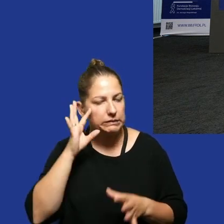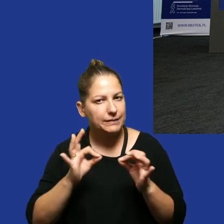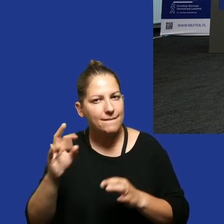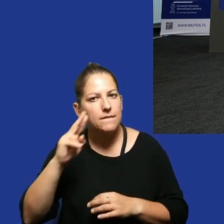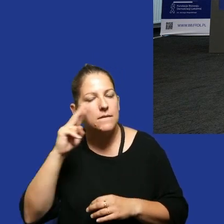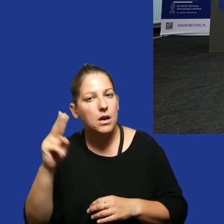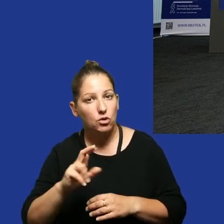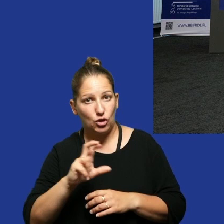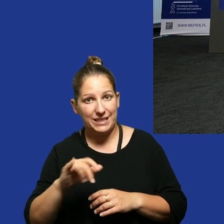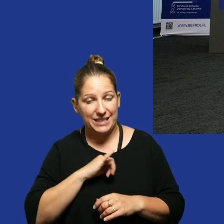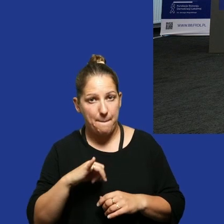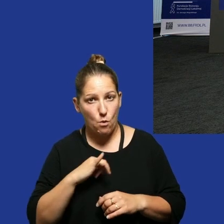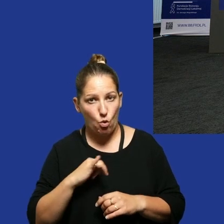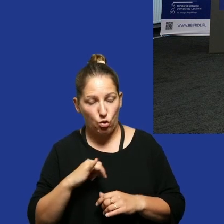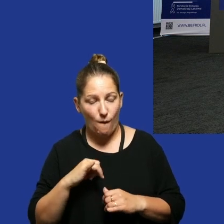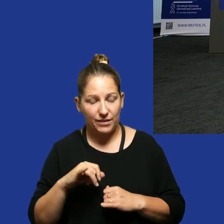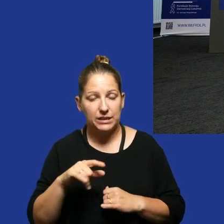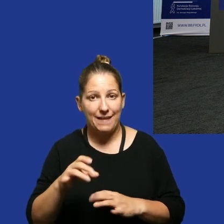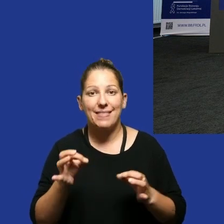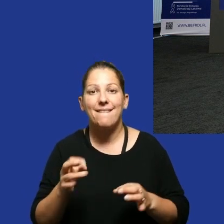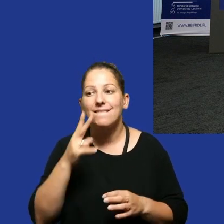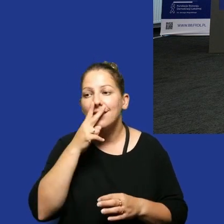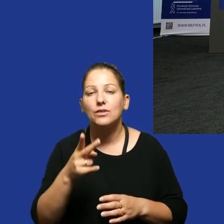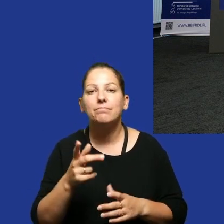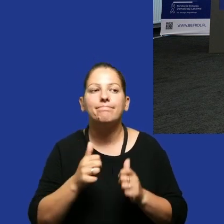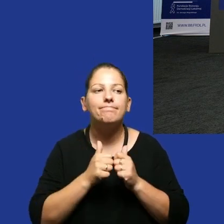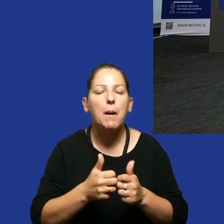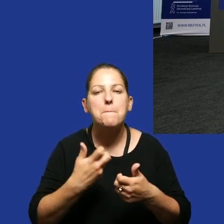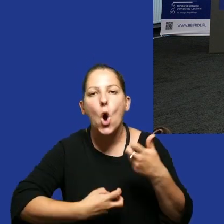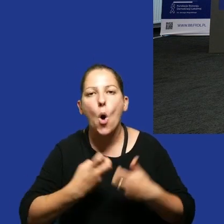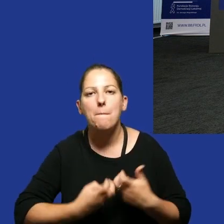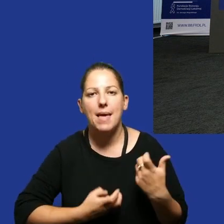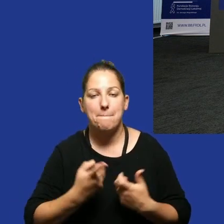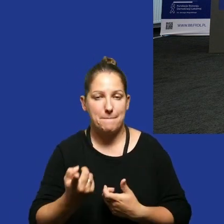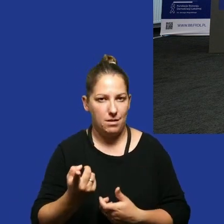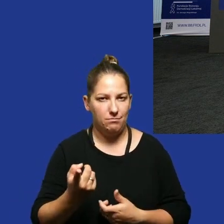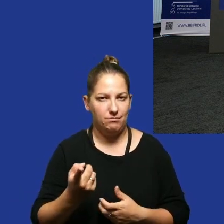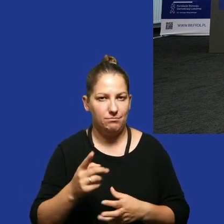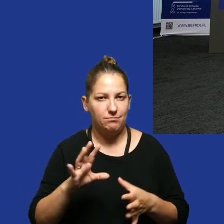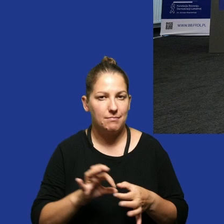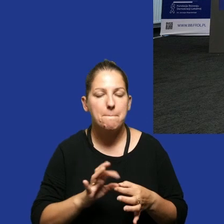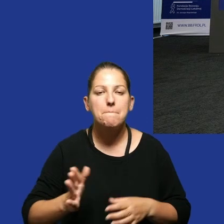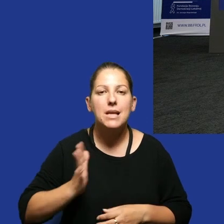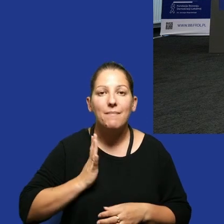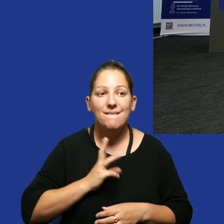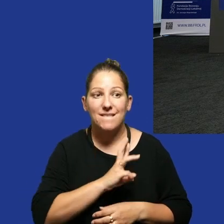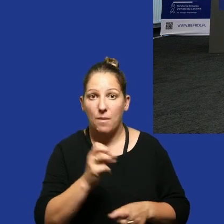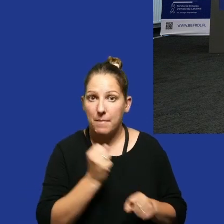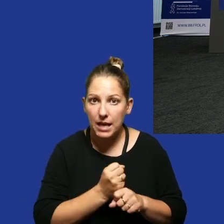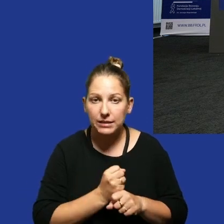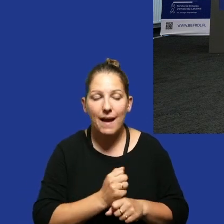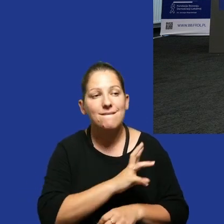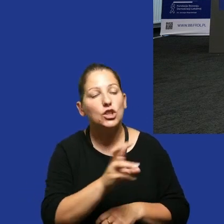punktu widzenia, czy jako samorządowcy, jakie wy w tej chwili widzicie wyzwania w kontekście bezpieczeństwa waszej pracy,